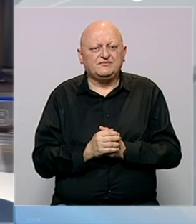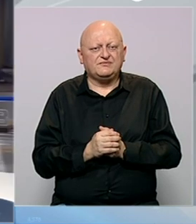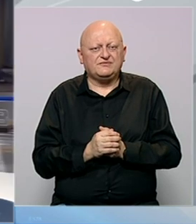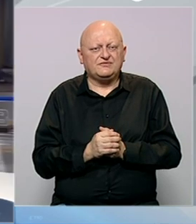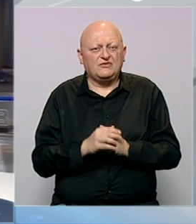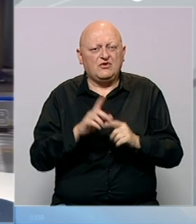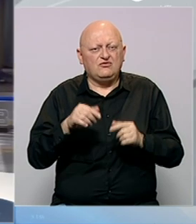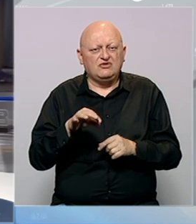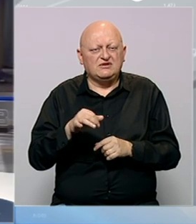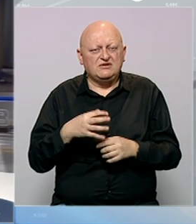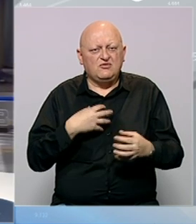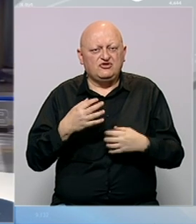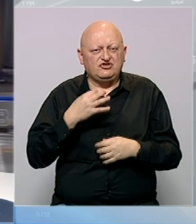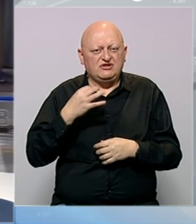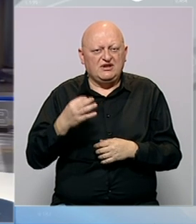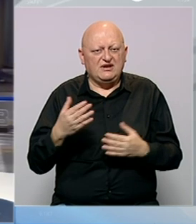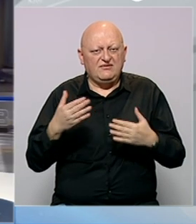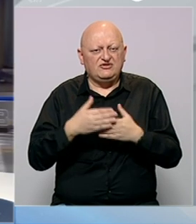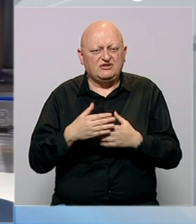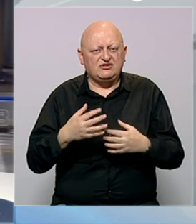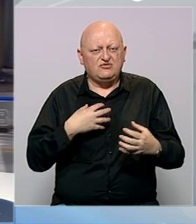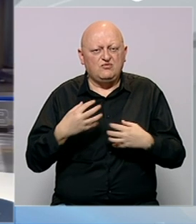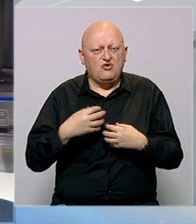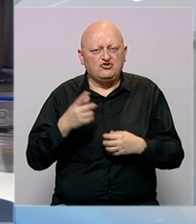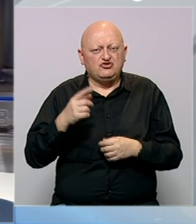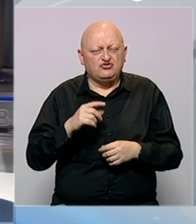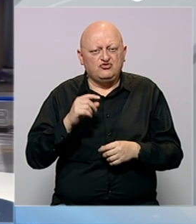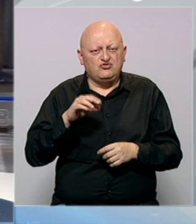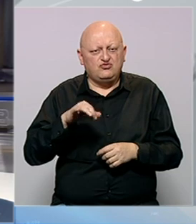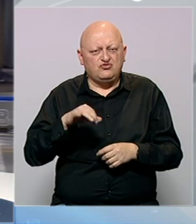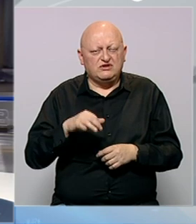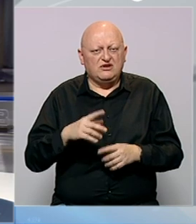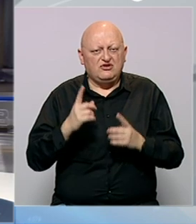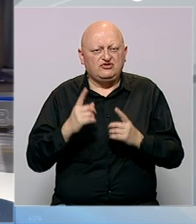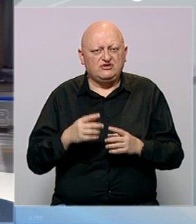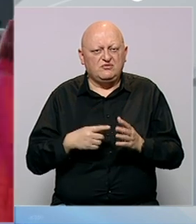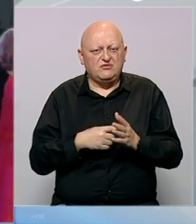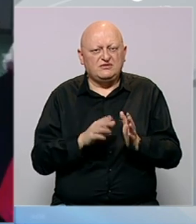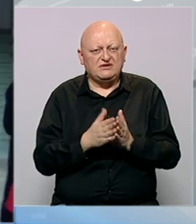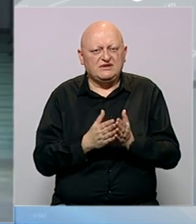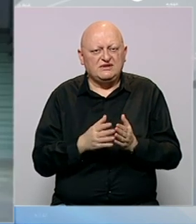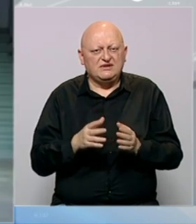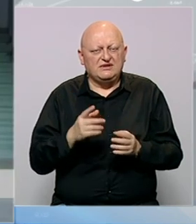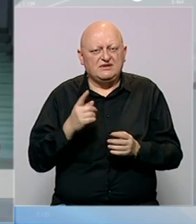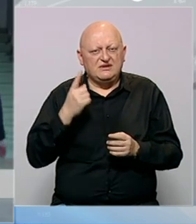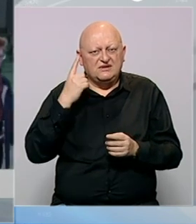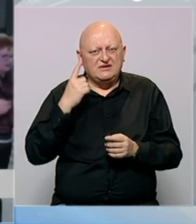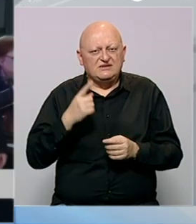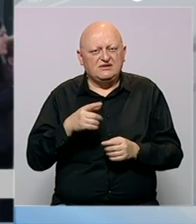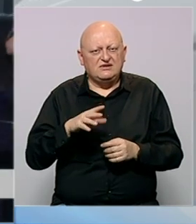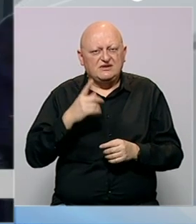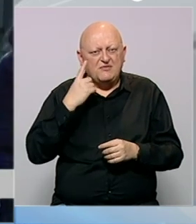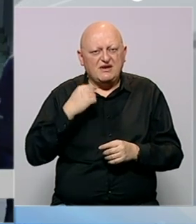U okviru Tuzlonskih pozorišnih dana večeras je u Narodnom pozorištu Tuzla održana promocija knjige. Sjetilo se majke